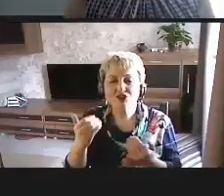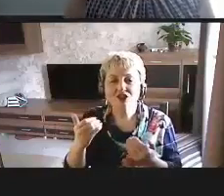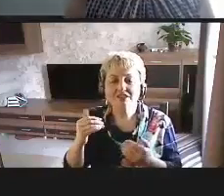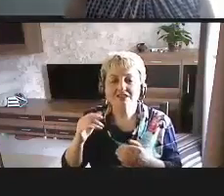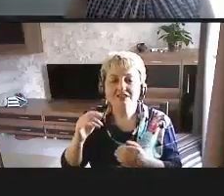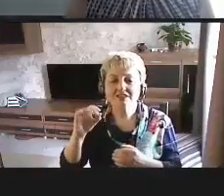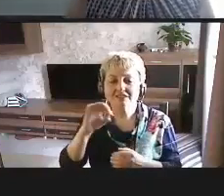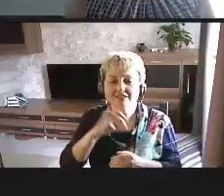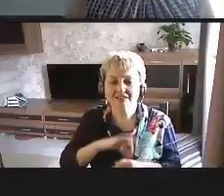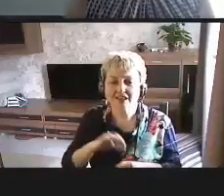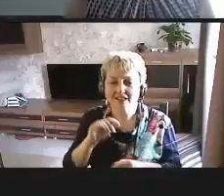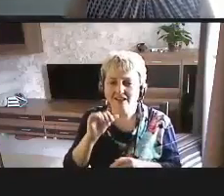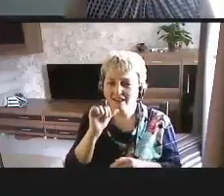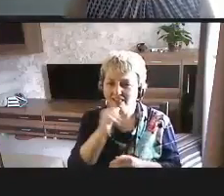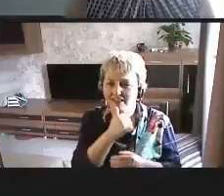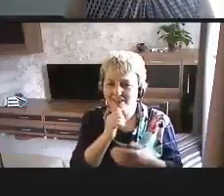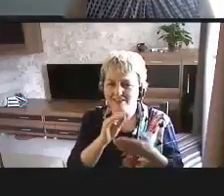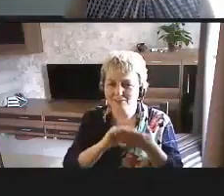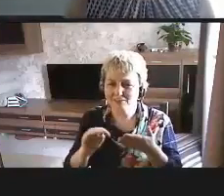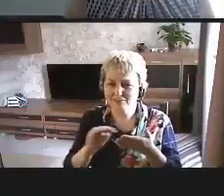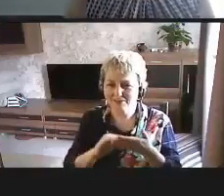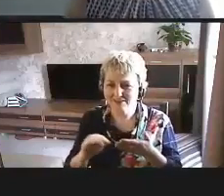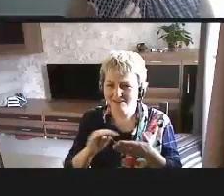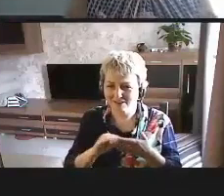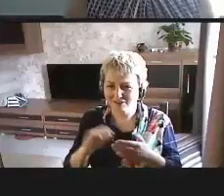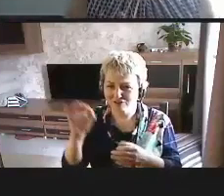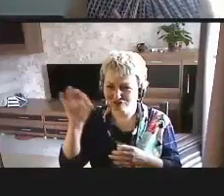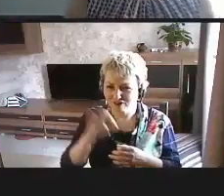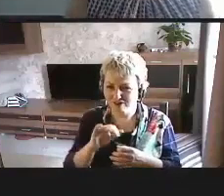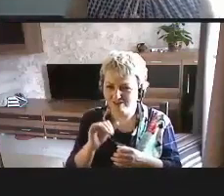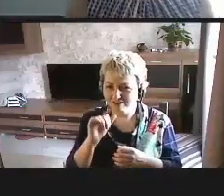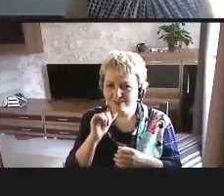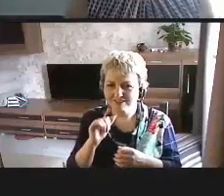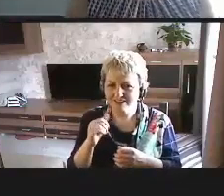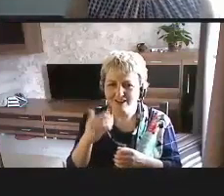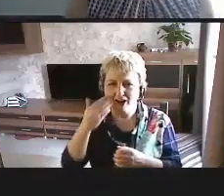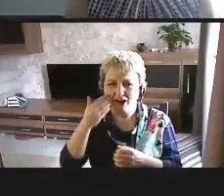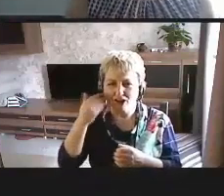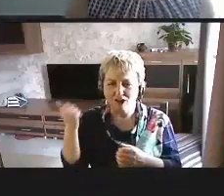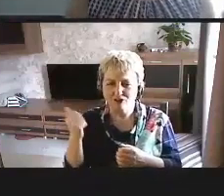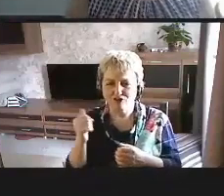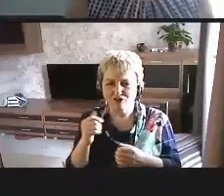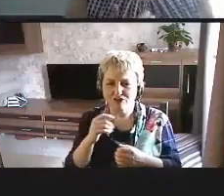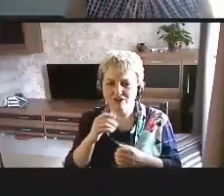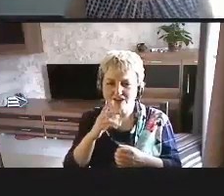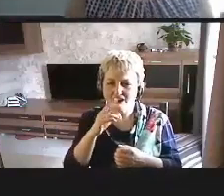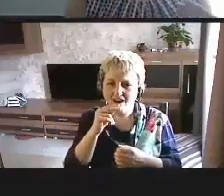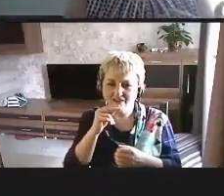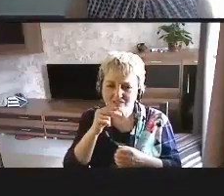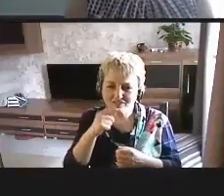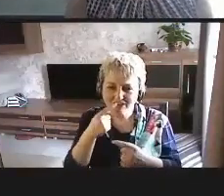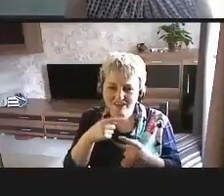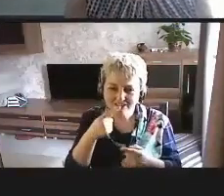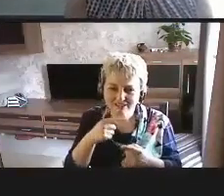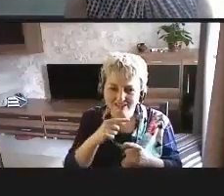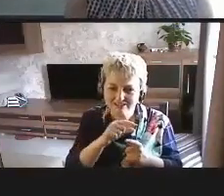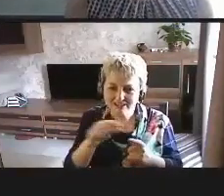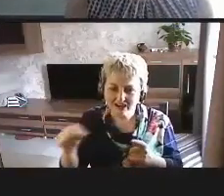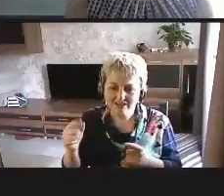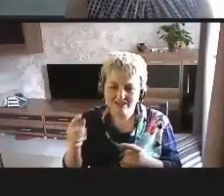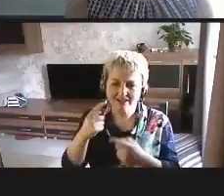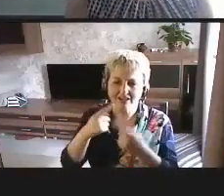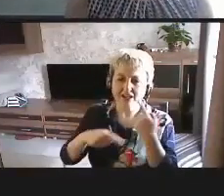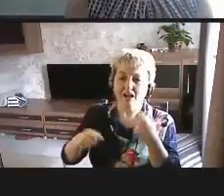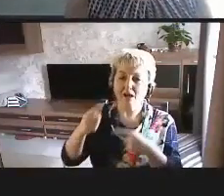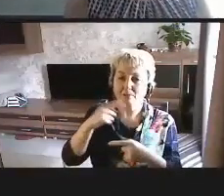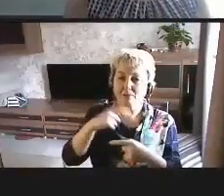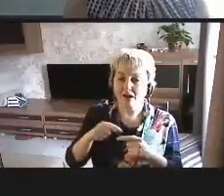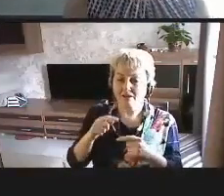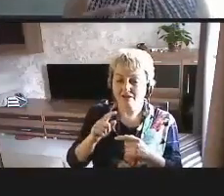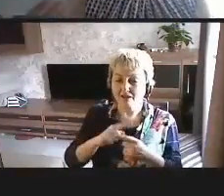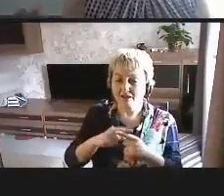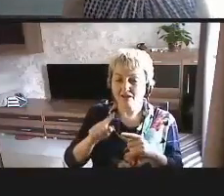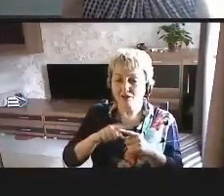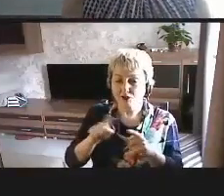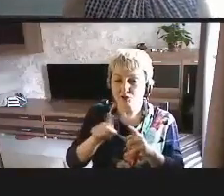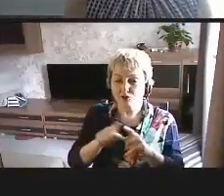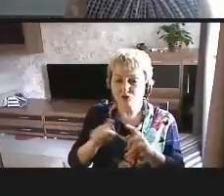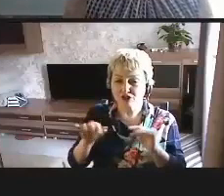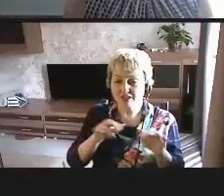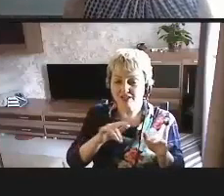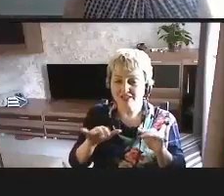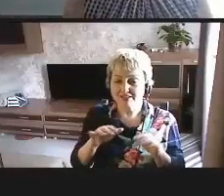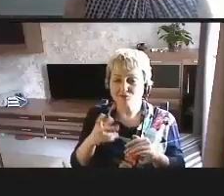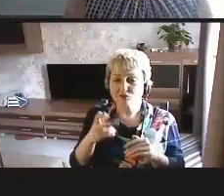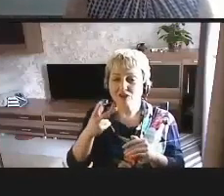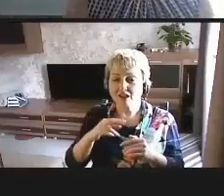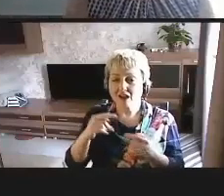лень писать довольно часто и легче что-то надиктовать и ровно в обратную сторону это тоже действует для